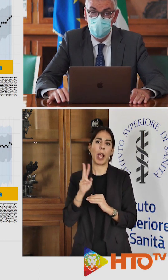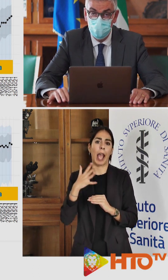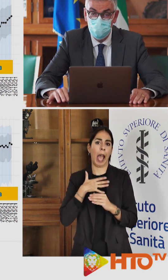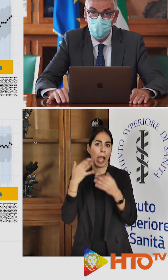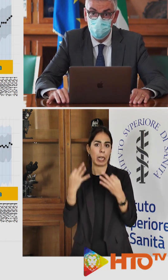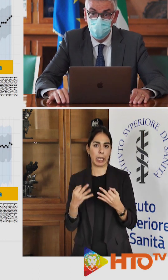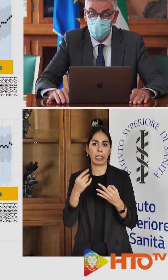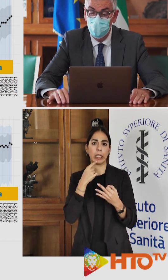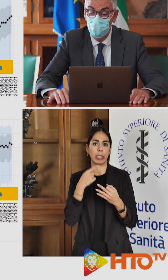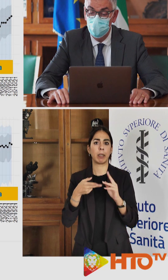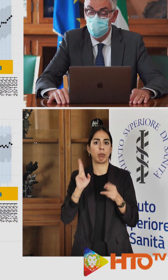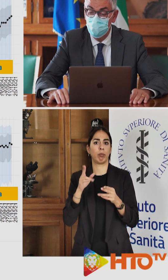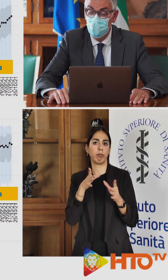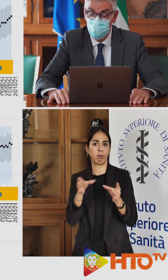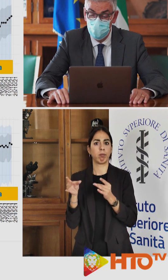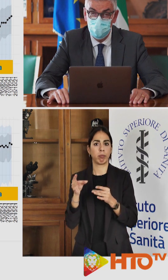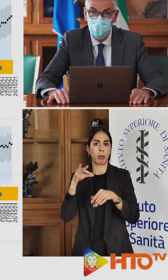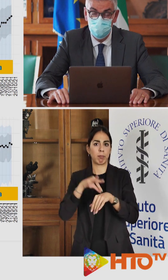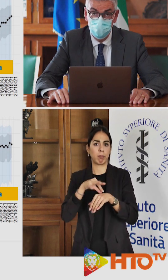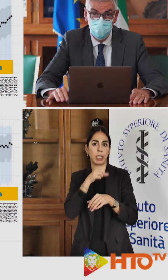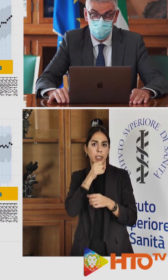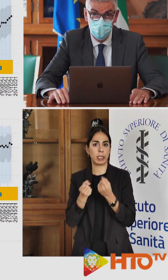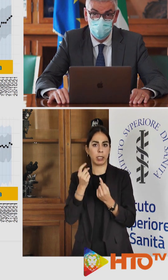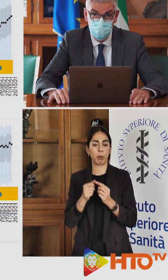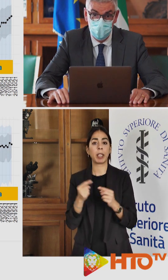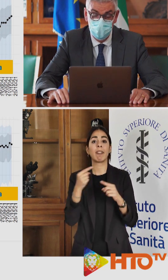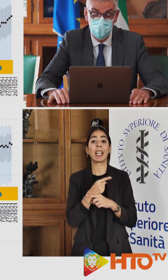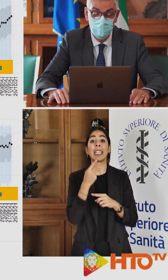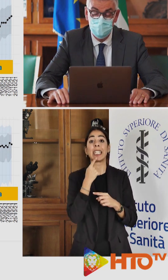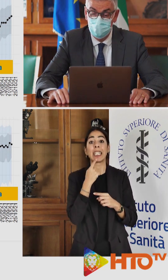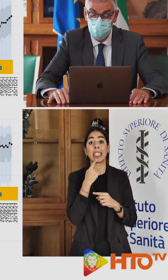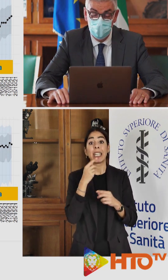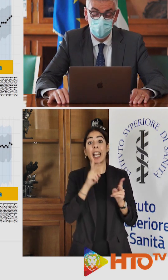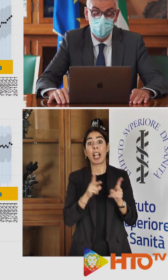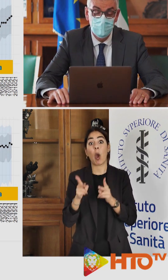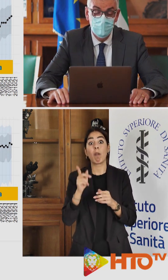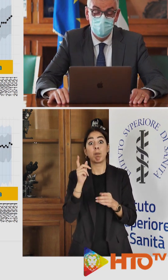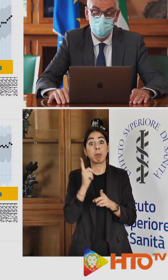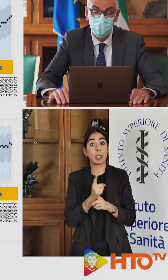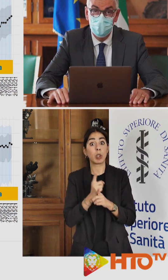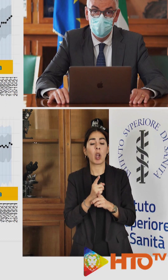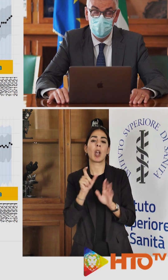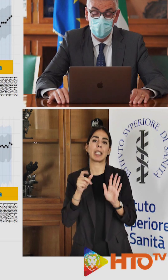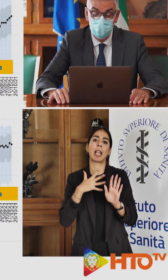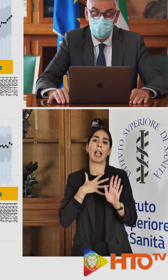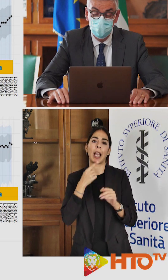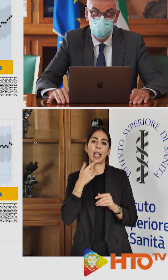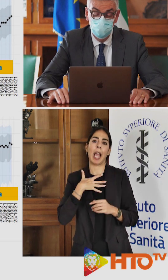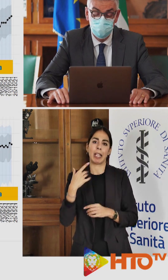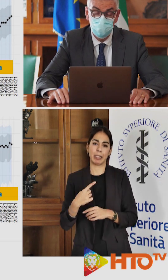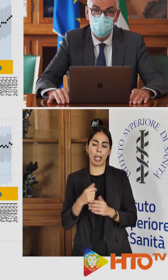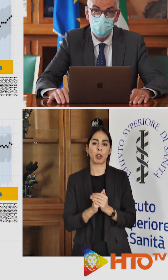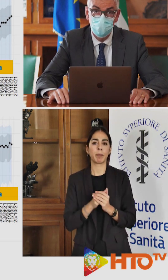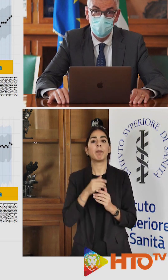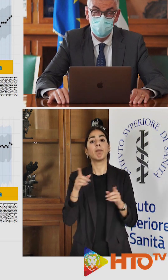Chi necessita del primo ricovero è invece rinsalita, sono le persone più anziane, 70 anni, così come l'età mediana di chi